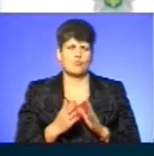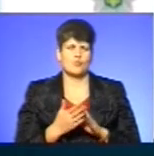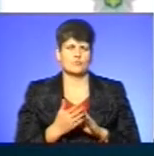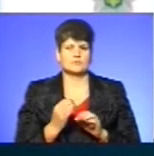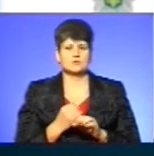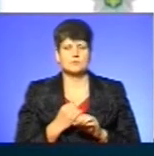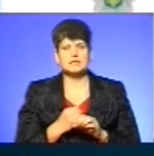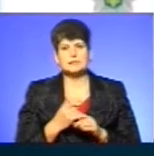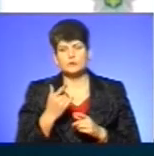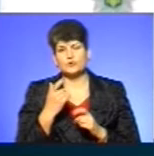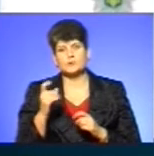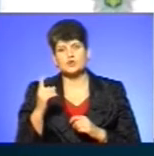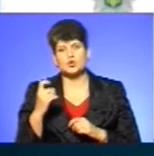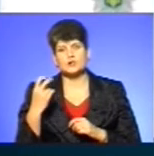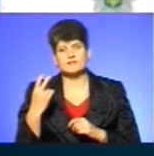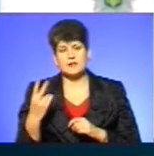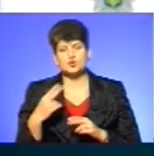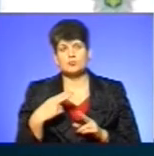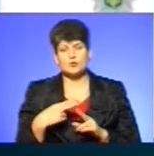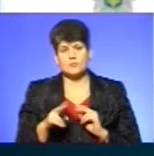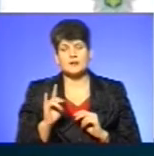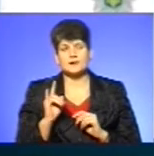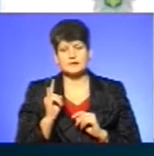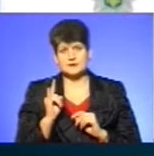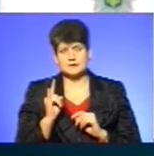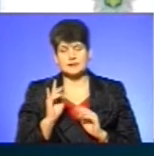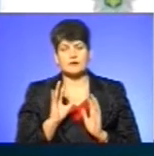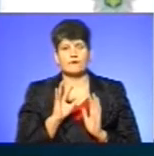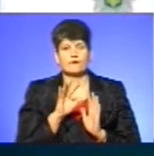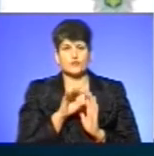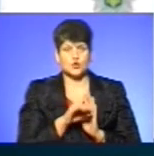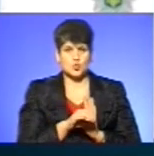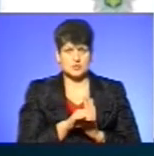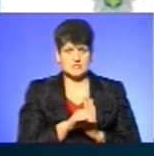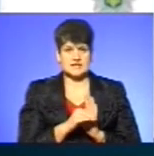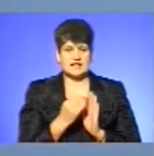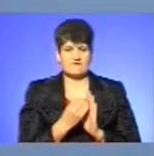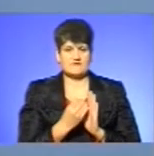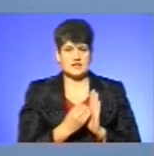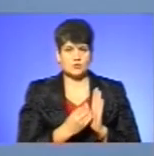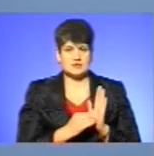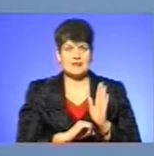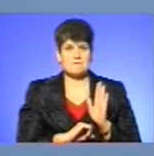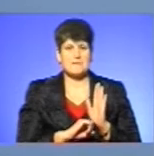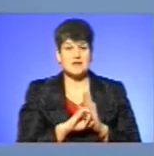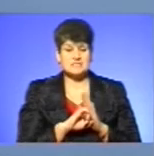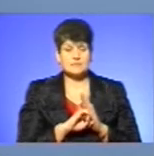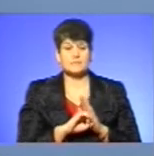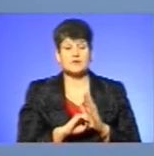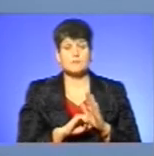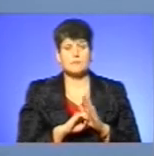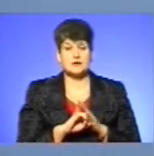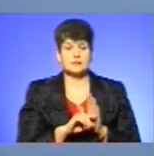повідомлення на 102, що пропала така та дитина. Вносили відповідні відомості в базу. З бази, здійснюється